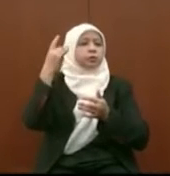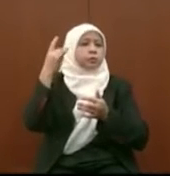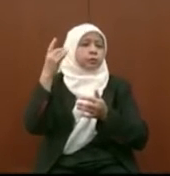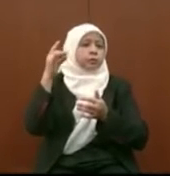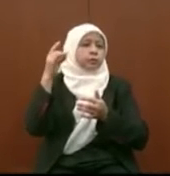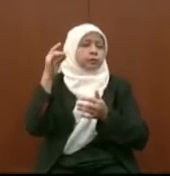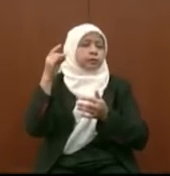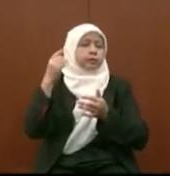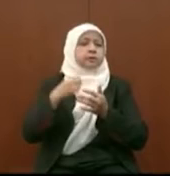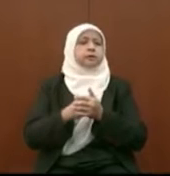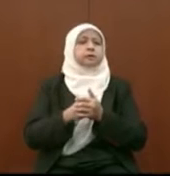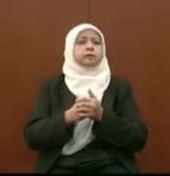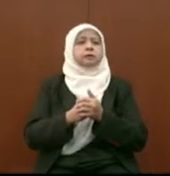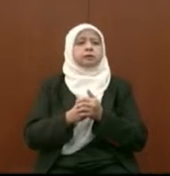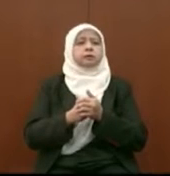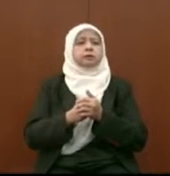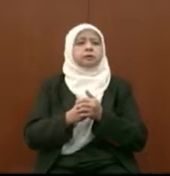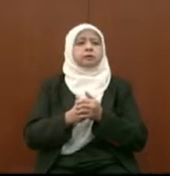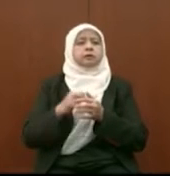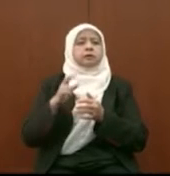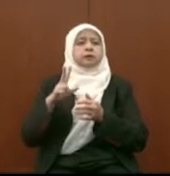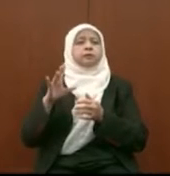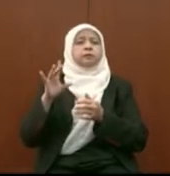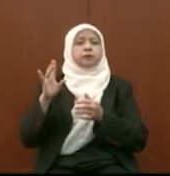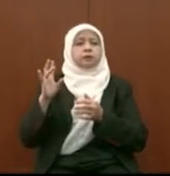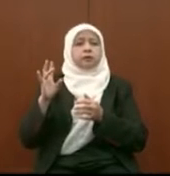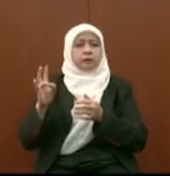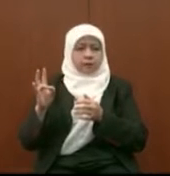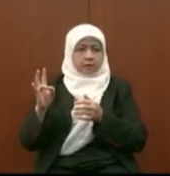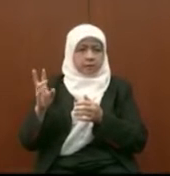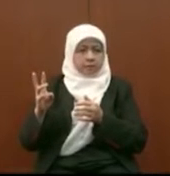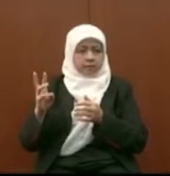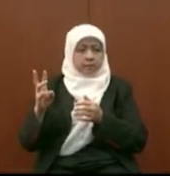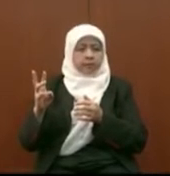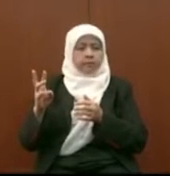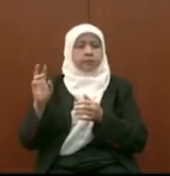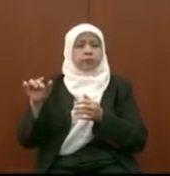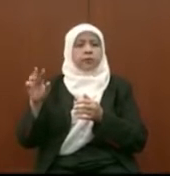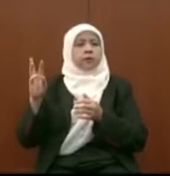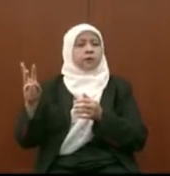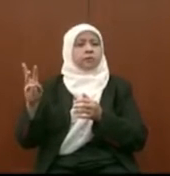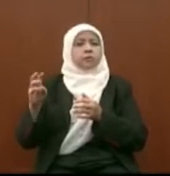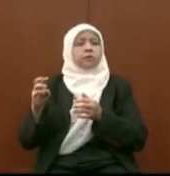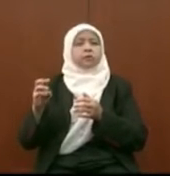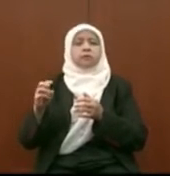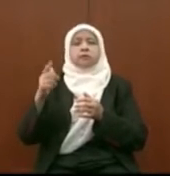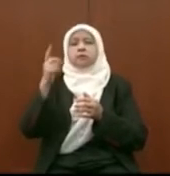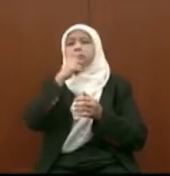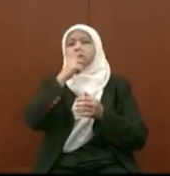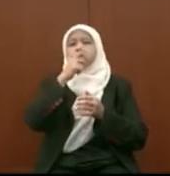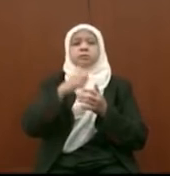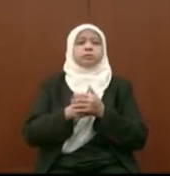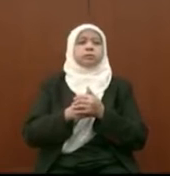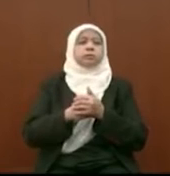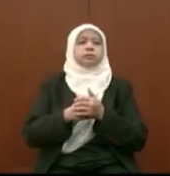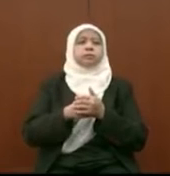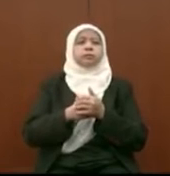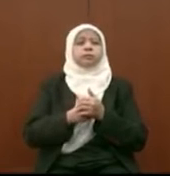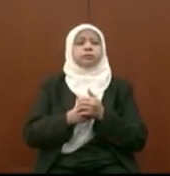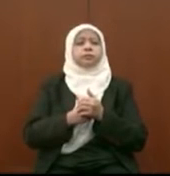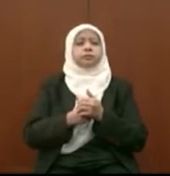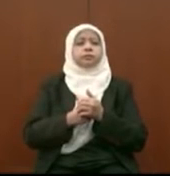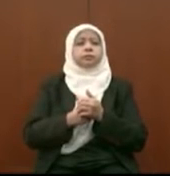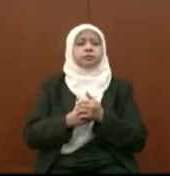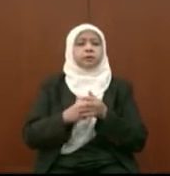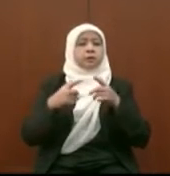.7% itu memang tidak bersetuju tentang undi 18 itu tentang undi 18 bagaimana pula tentang